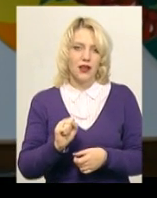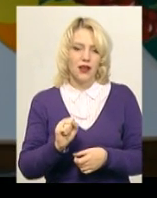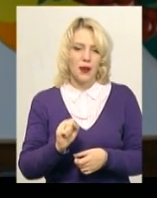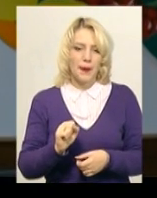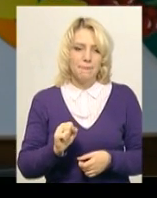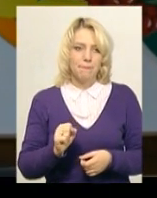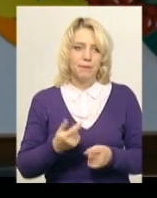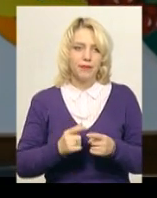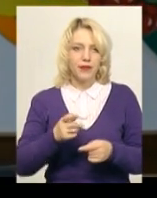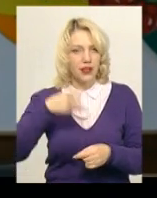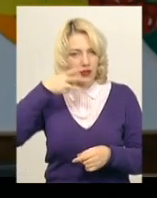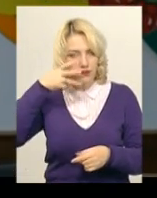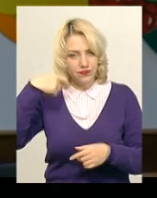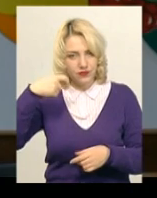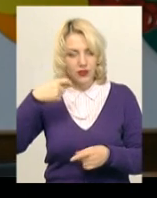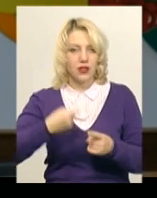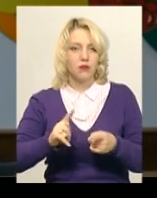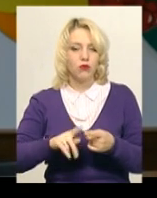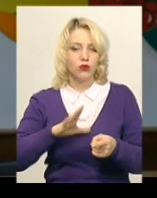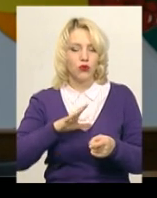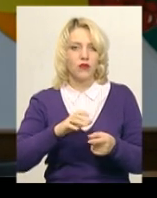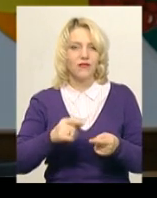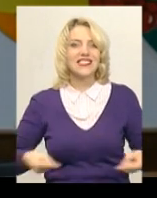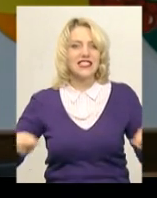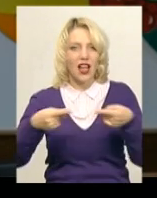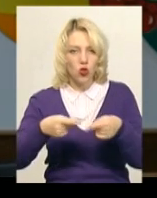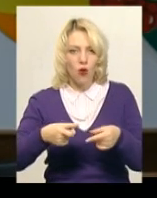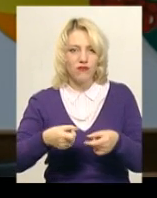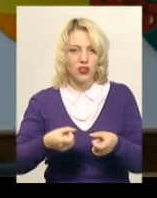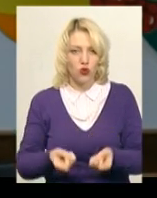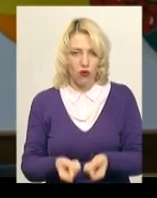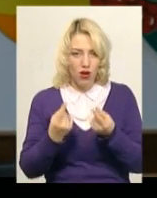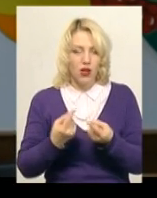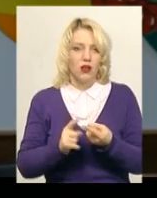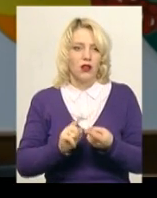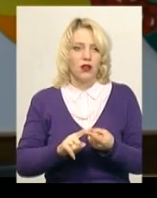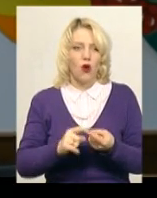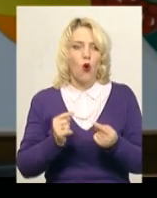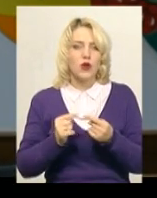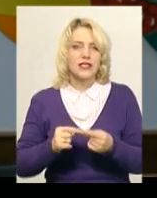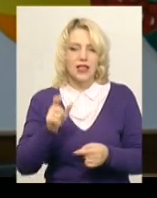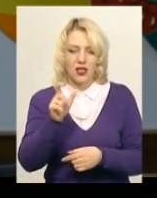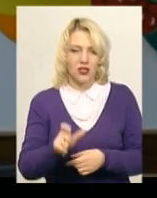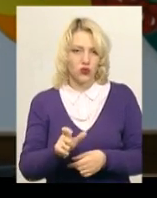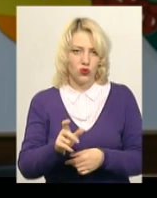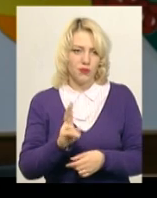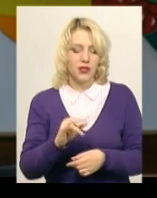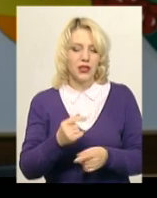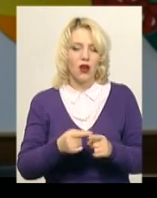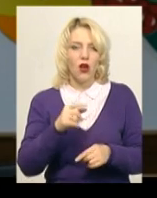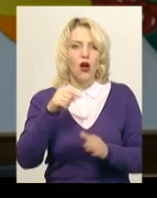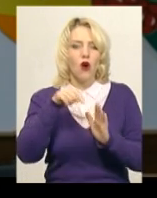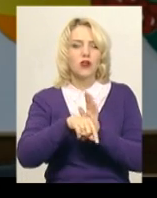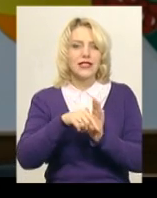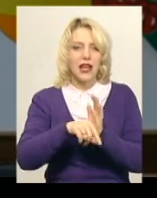яка містилася з камер відеоспостереження, було встановлено певні ознаки особи. За цими ознаками